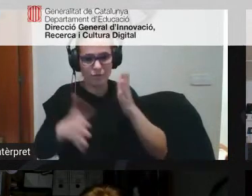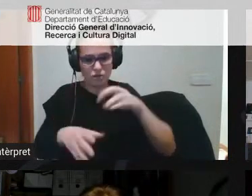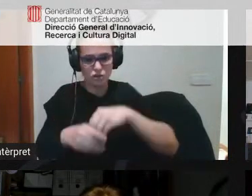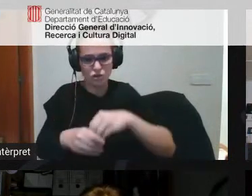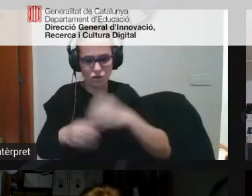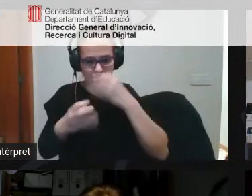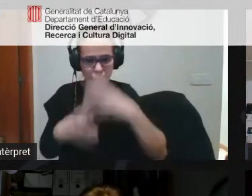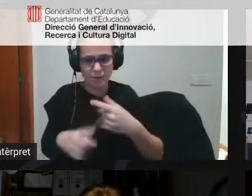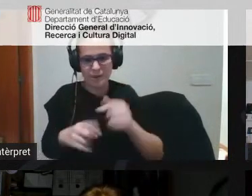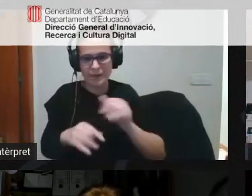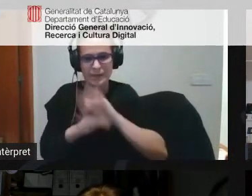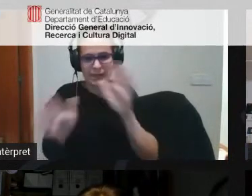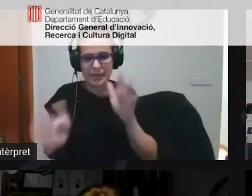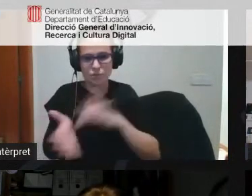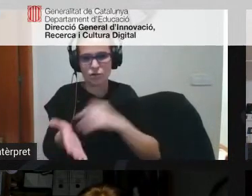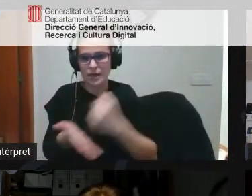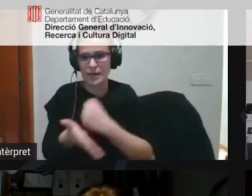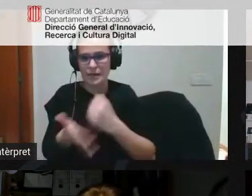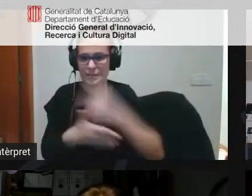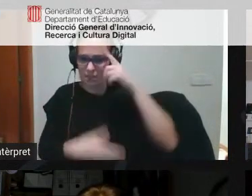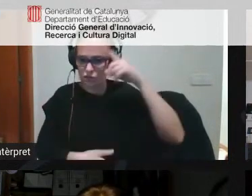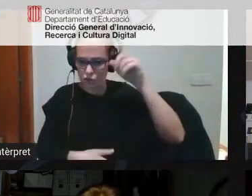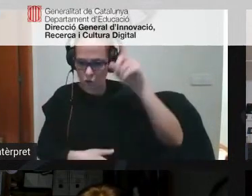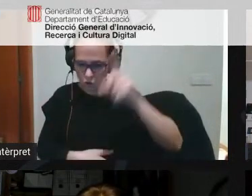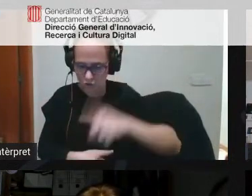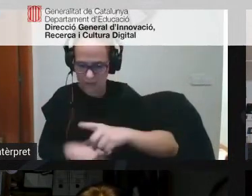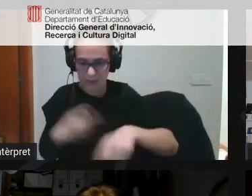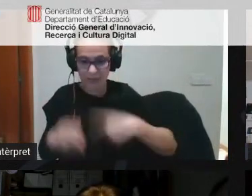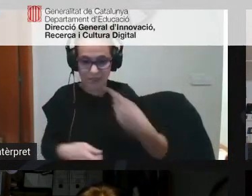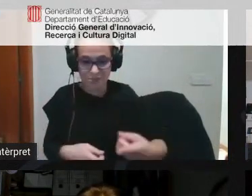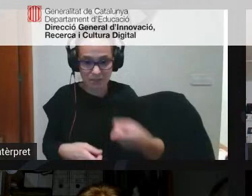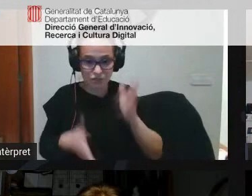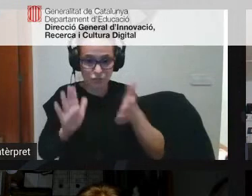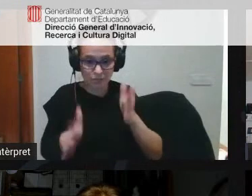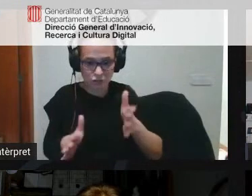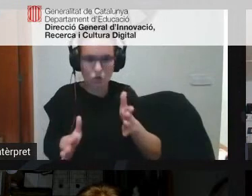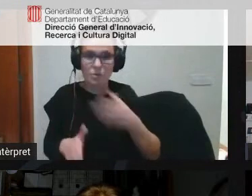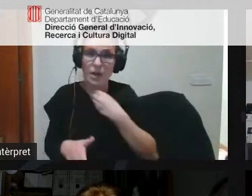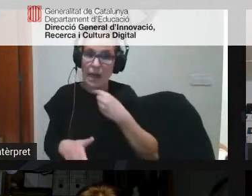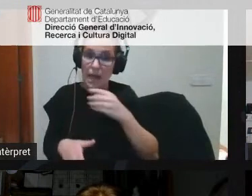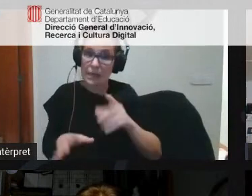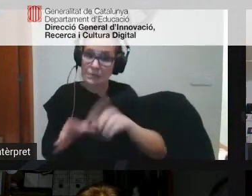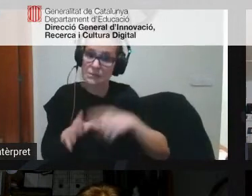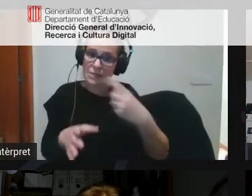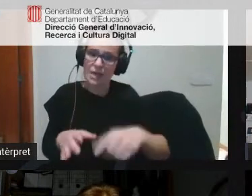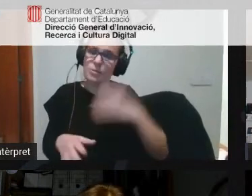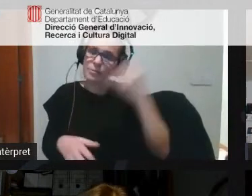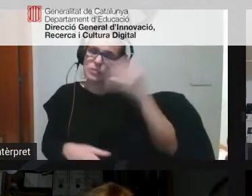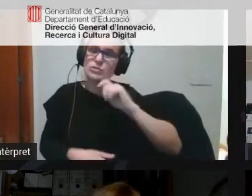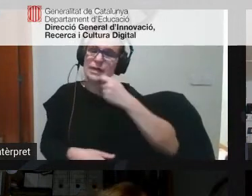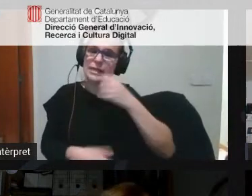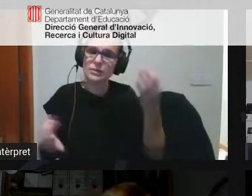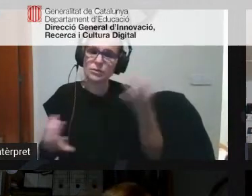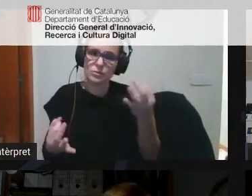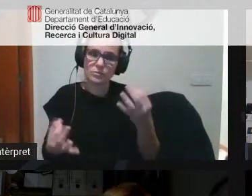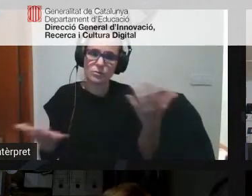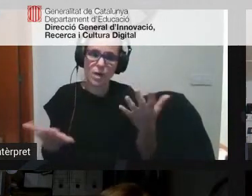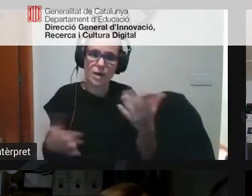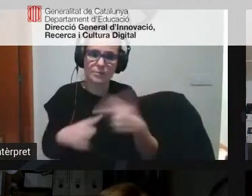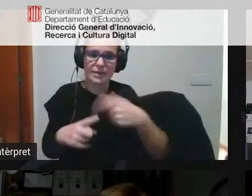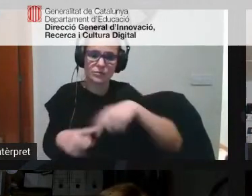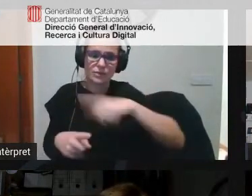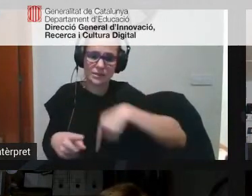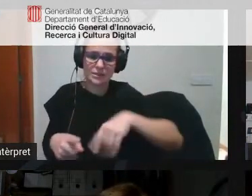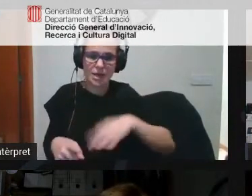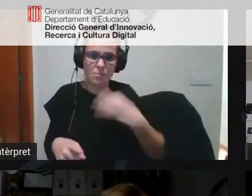perquè clar després de fer classe durant tot el dia i tot és que tenia realment ganes de fer aquestes formacions jo penso que també el secret estava en que ens hem pogut